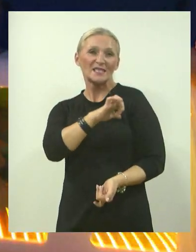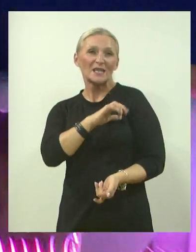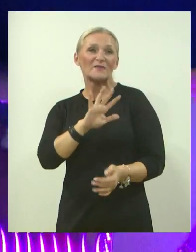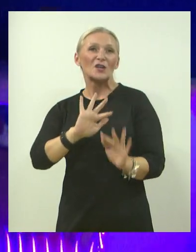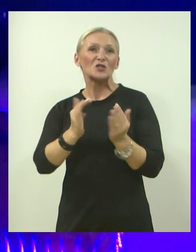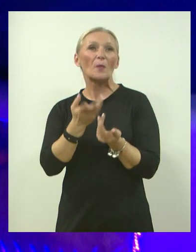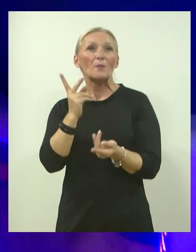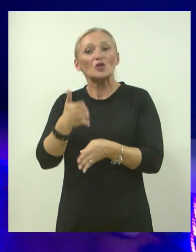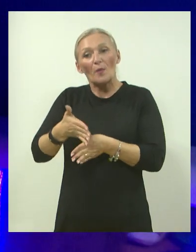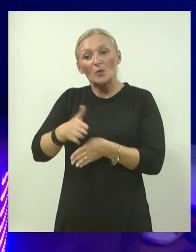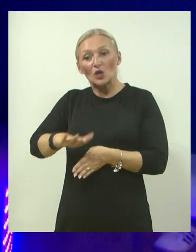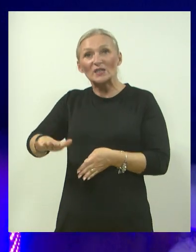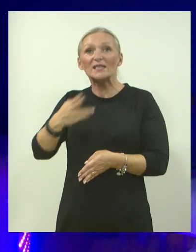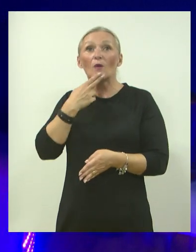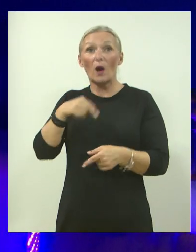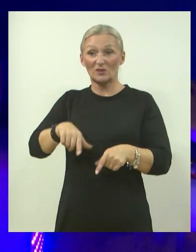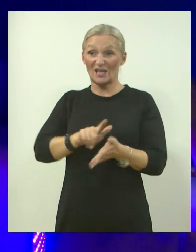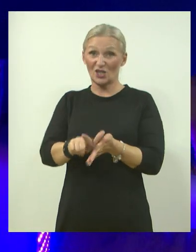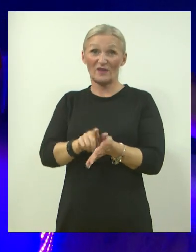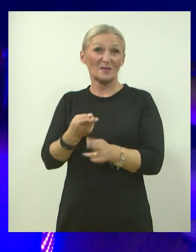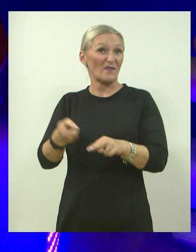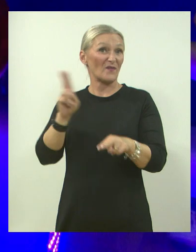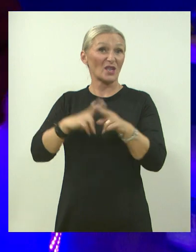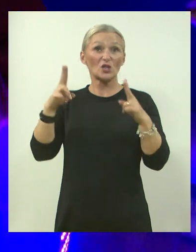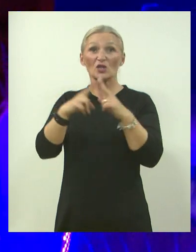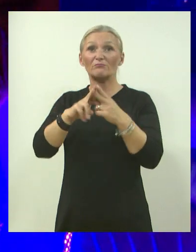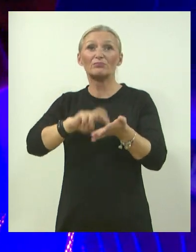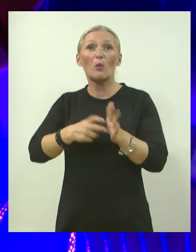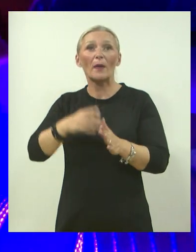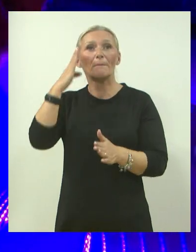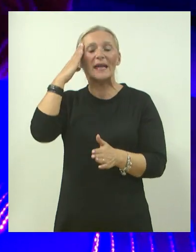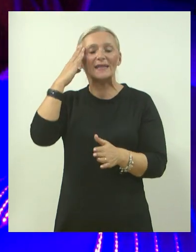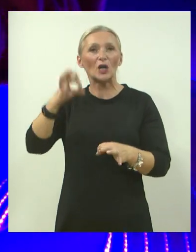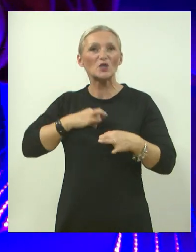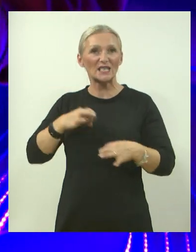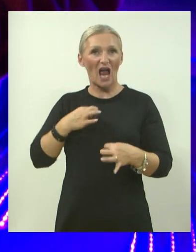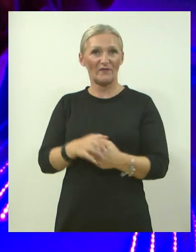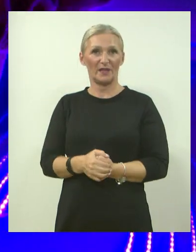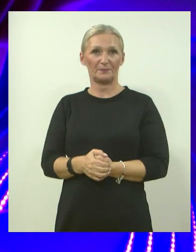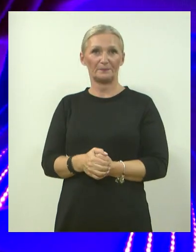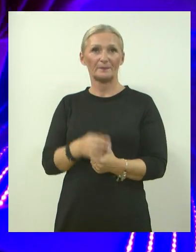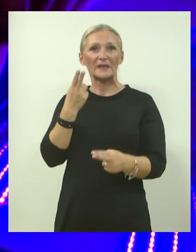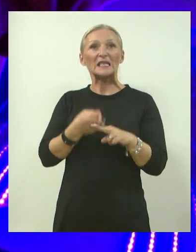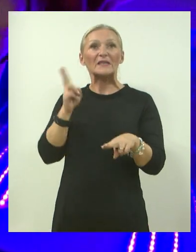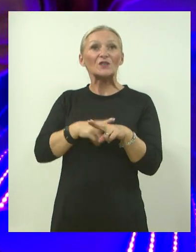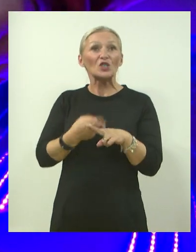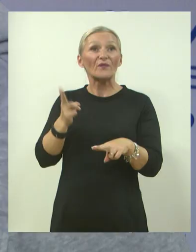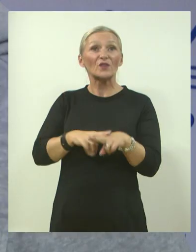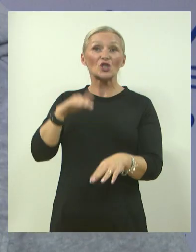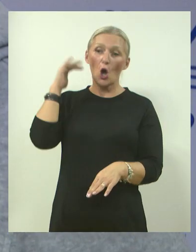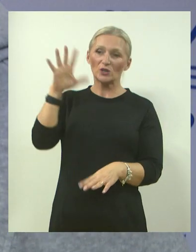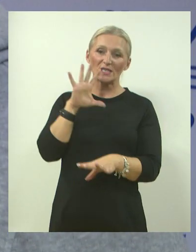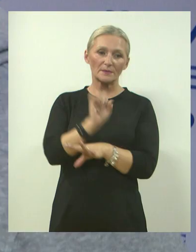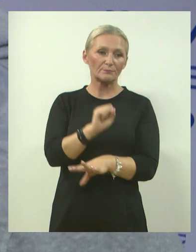može pomoći i kod djece koja se u današnje vrijeme sve više susreću s problemima mentalnog zdravlja. Sve više i više odrasli